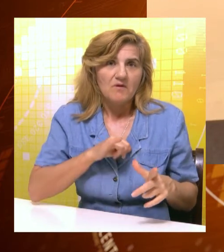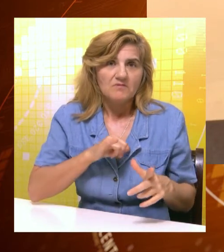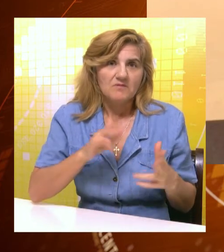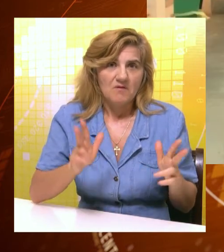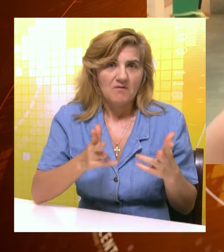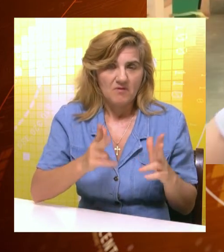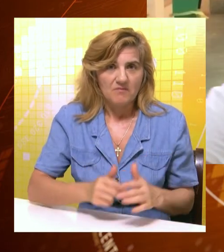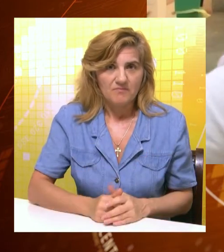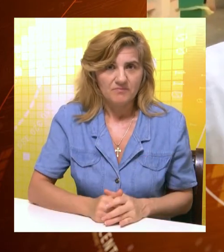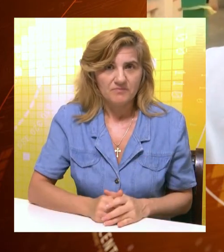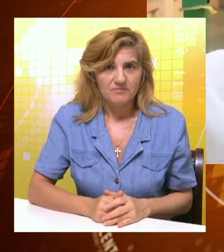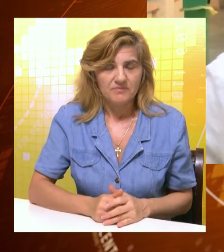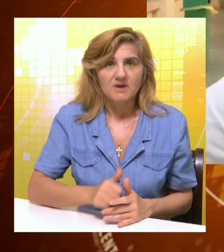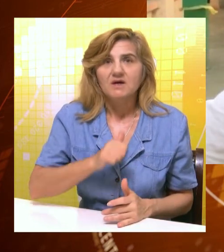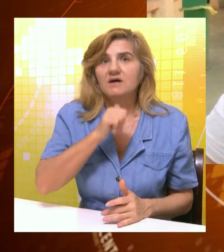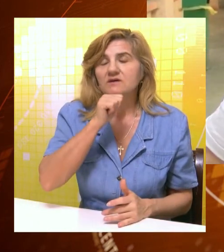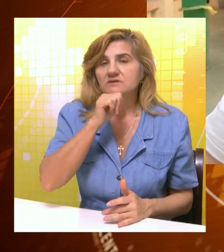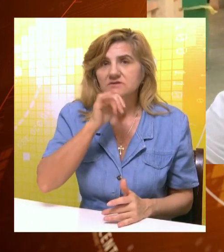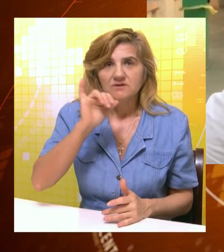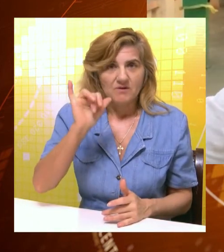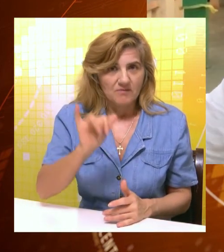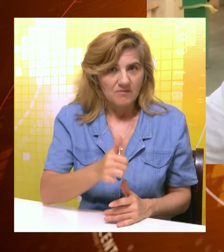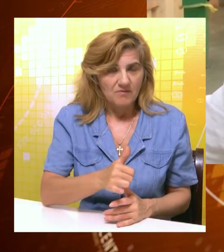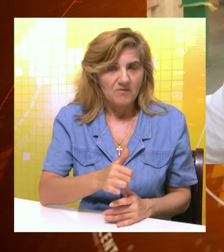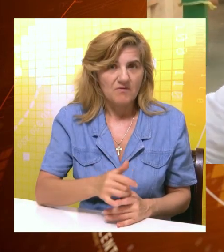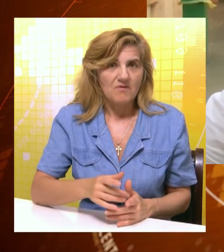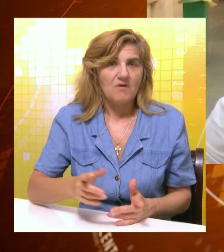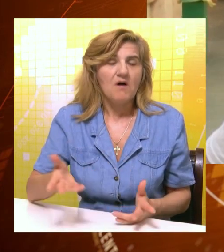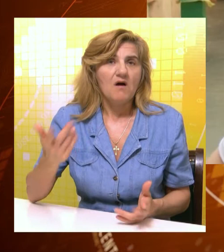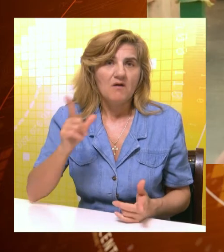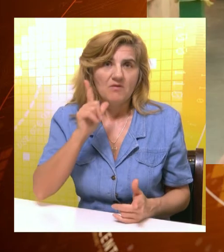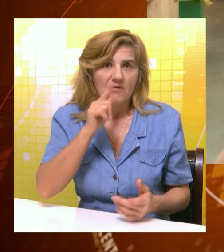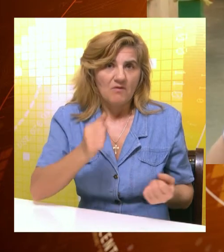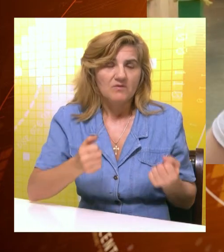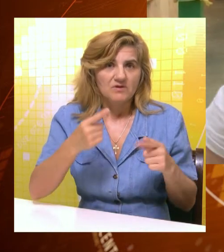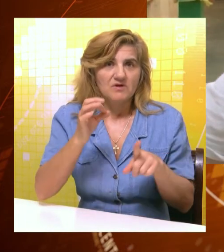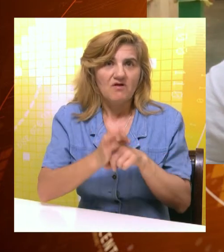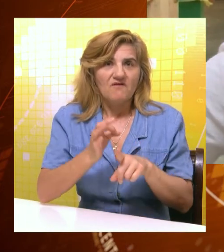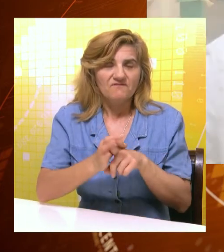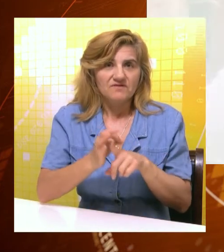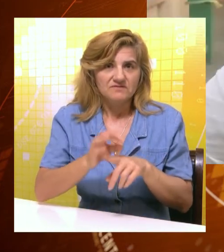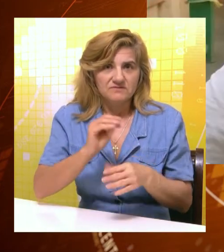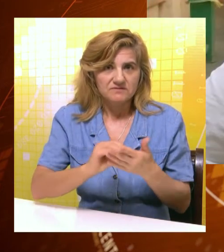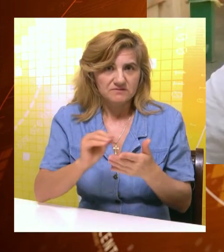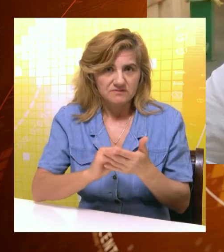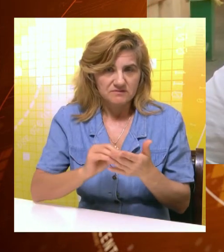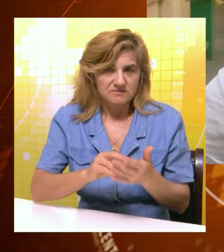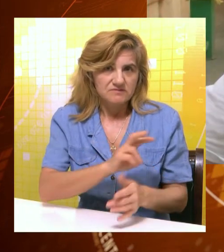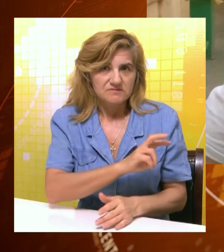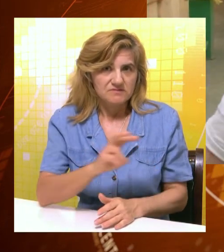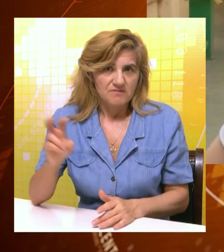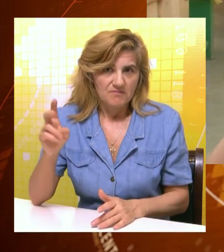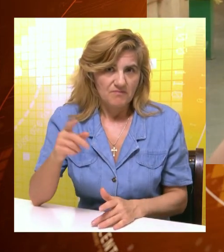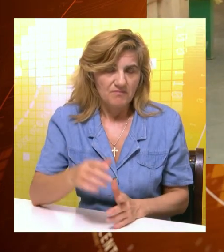je to bilo zanimljivo. Najzanimljivije je istorija, naravno. Najtežem je bilo fizika, hemija. Pa bili su